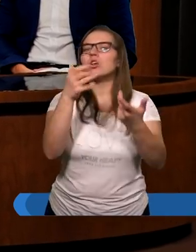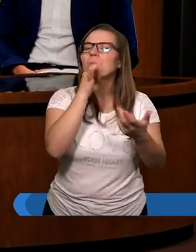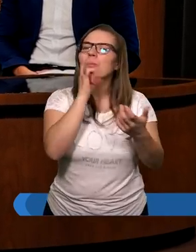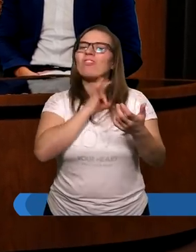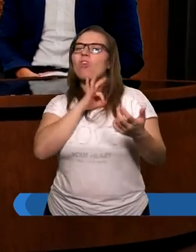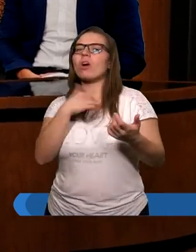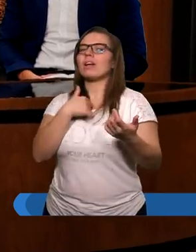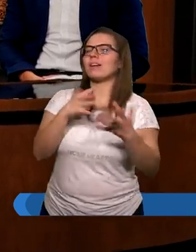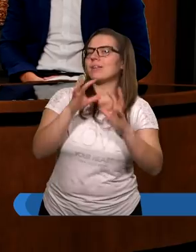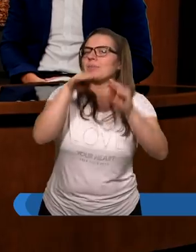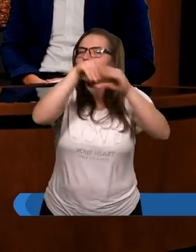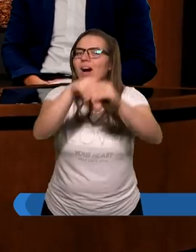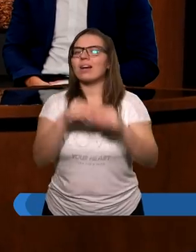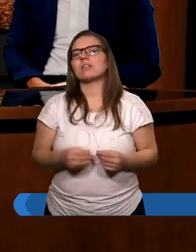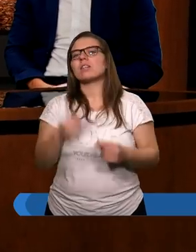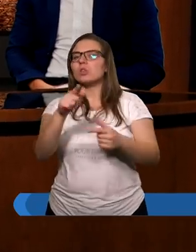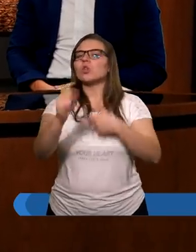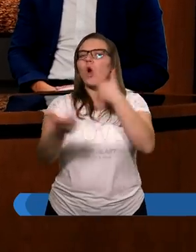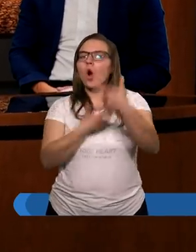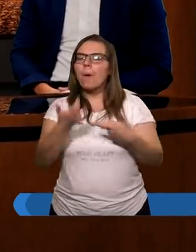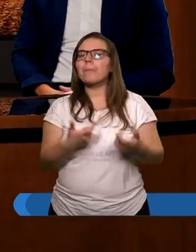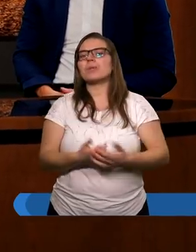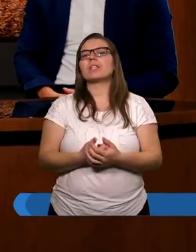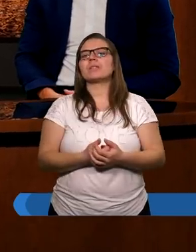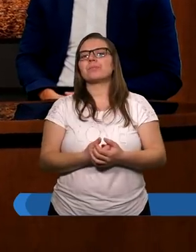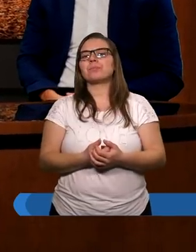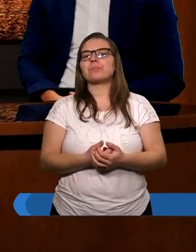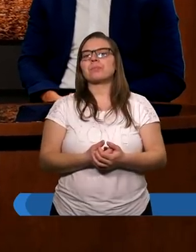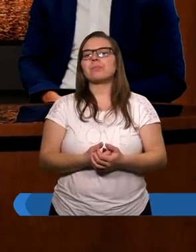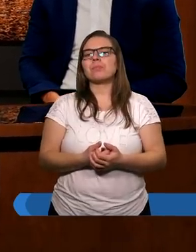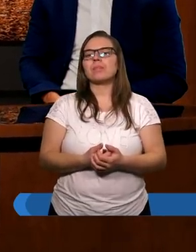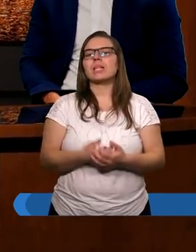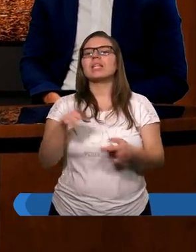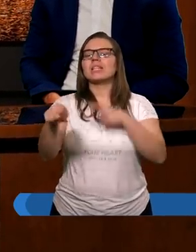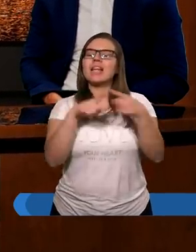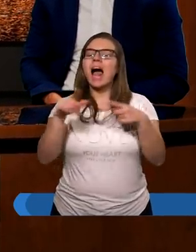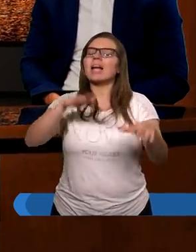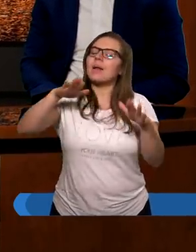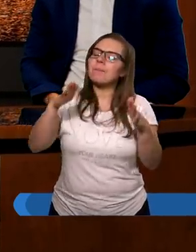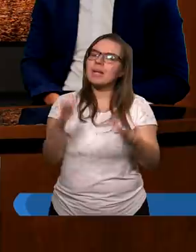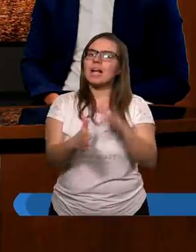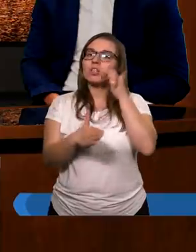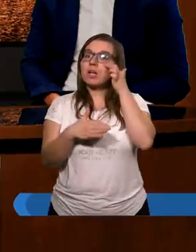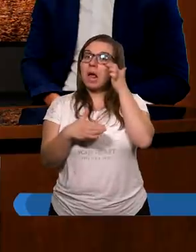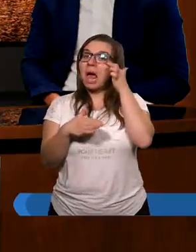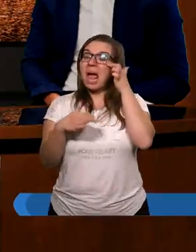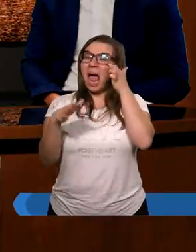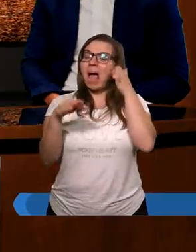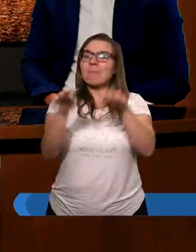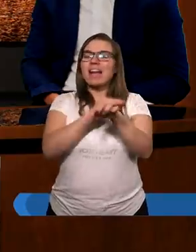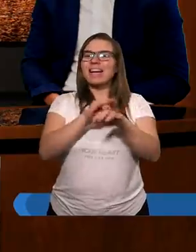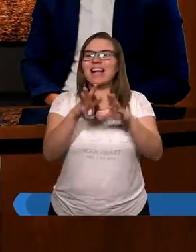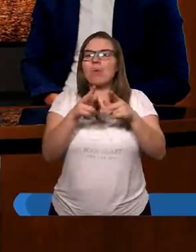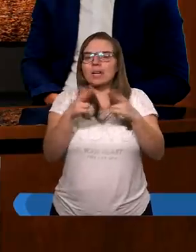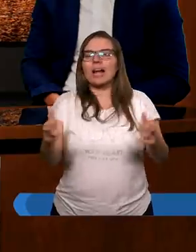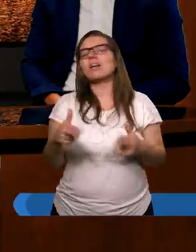Wtedy, kiedy oni to robili, zwróćmy uwagę, że mieli znacznie mniejszy zasób materiałów,